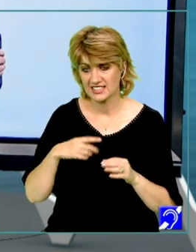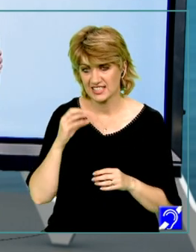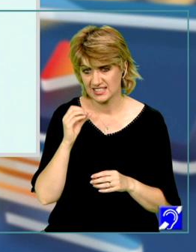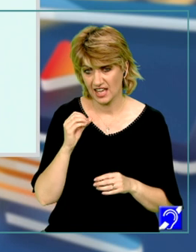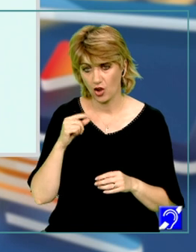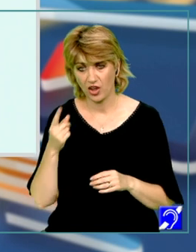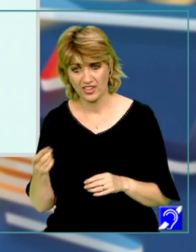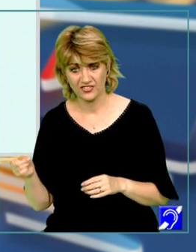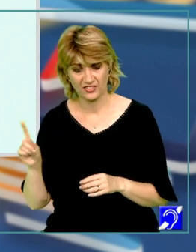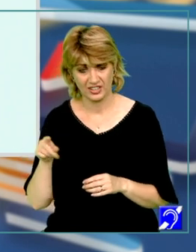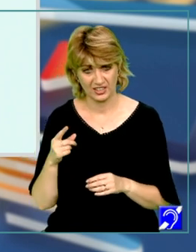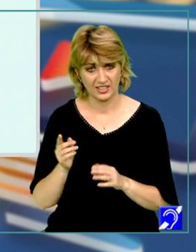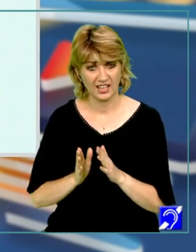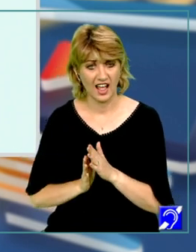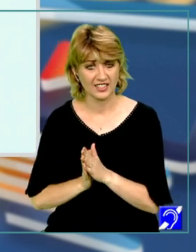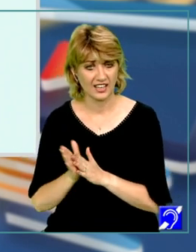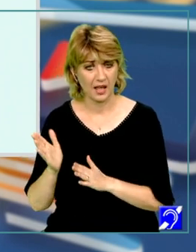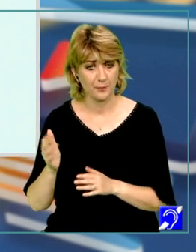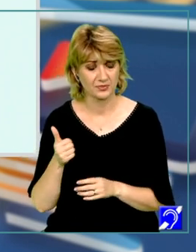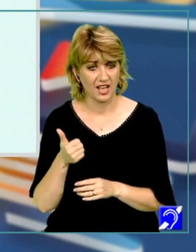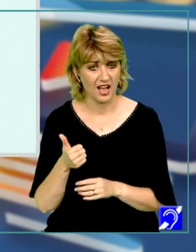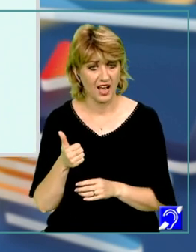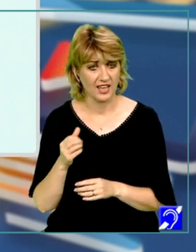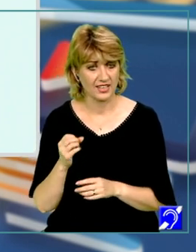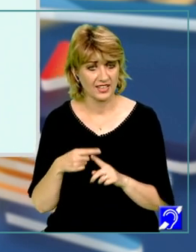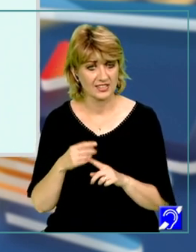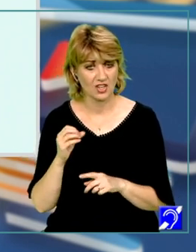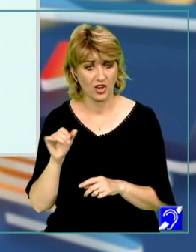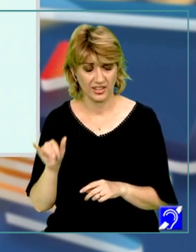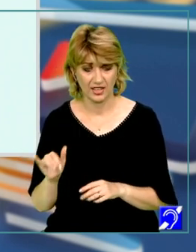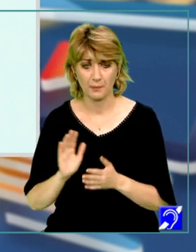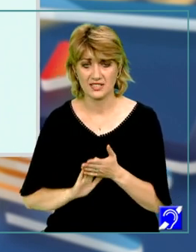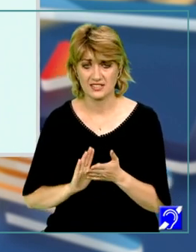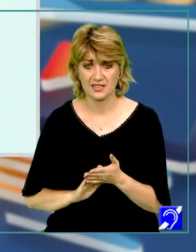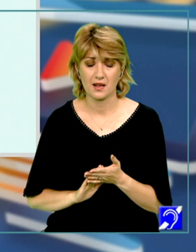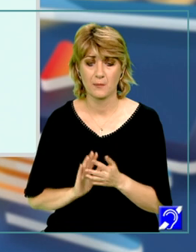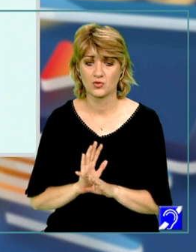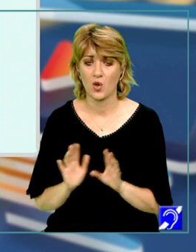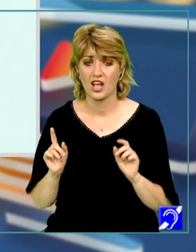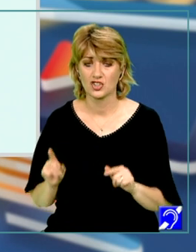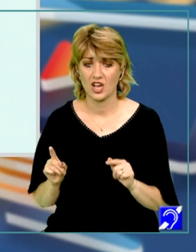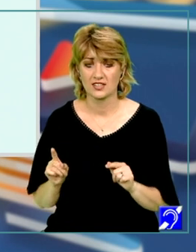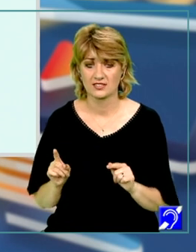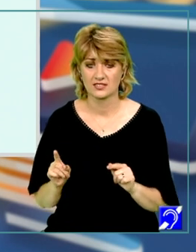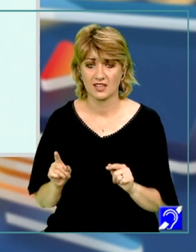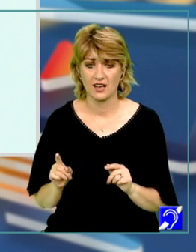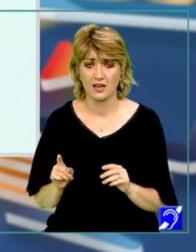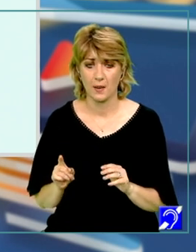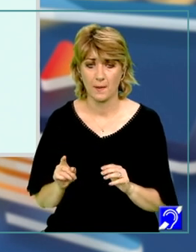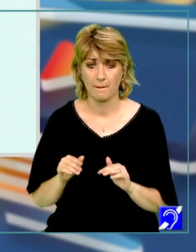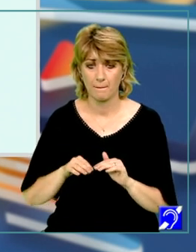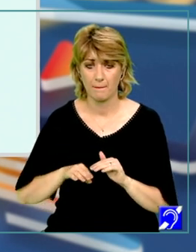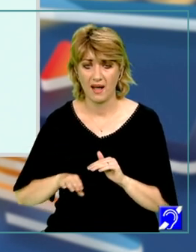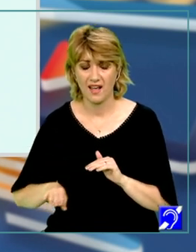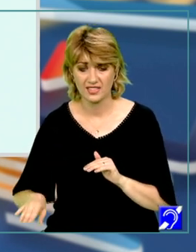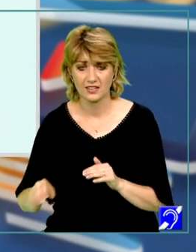infinit, la dreapta axei OY, păstrăm doar această bandă evidențiată care